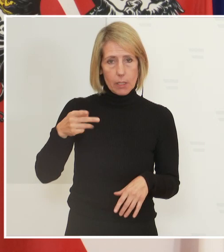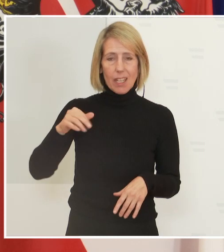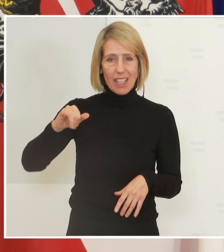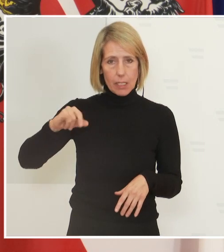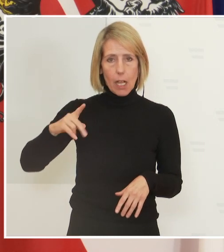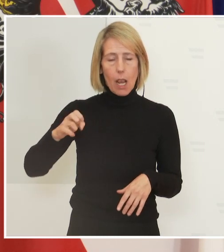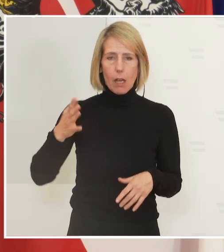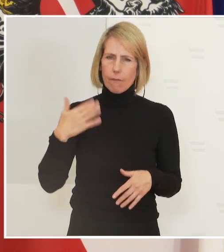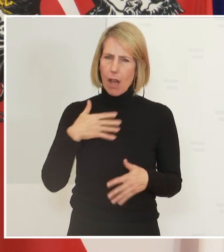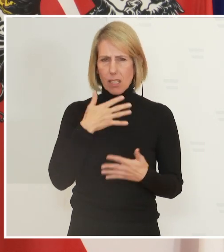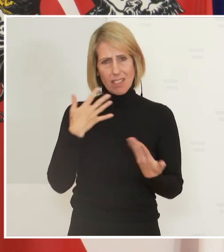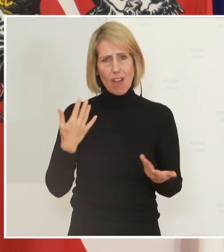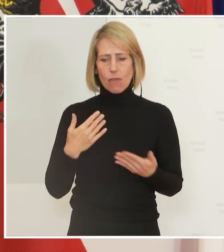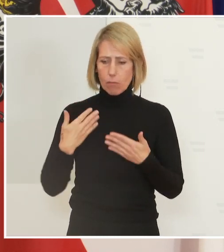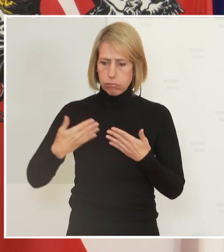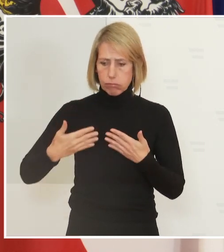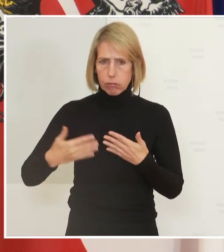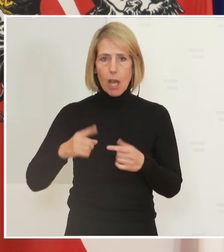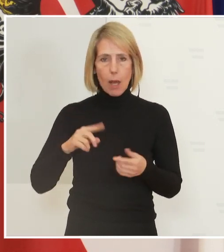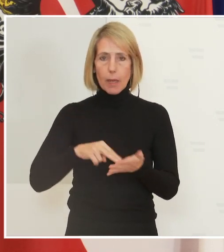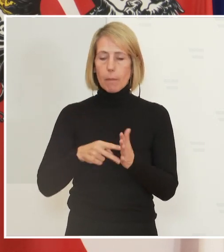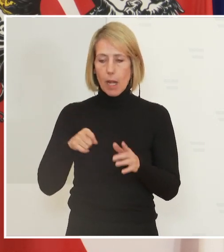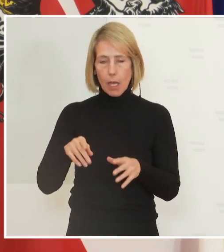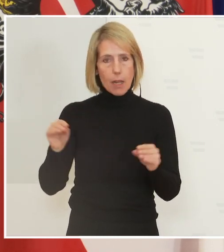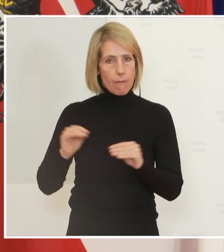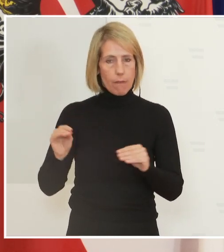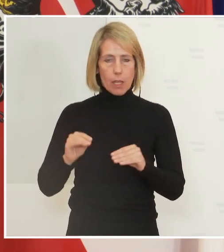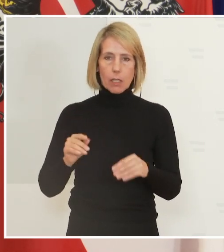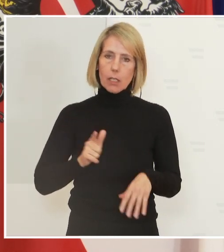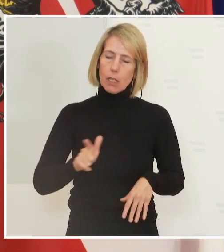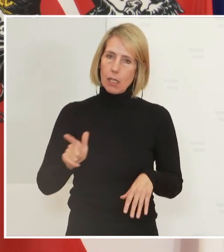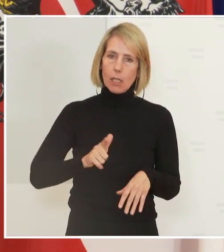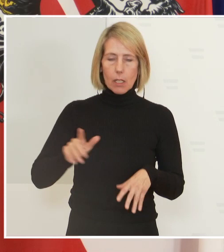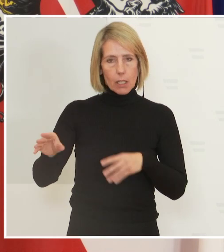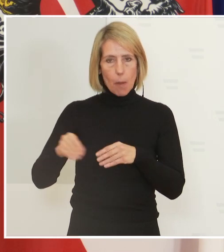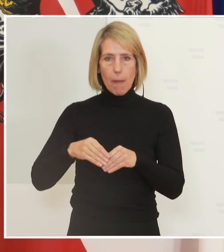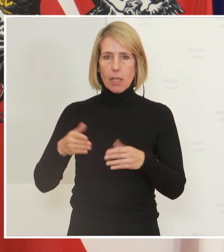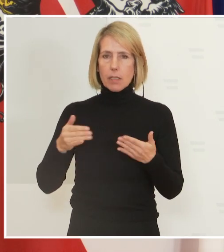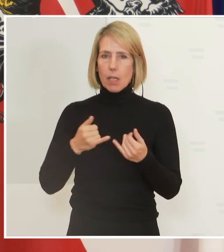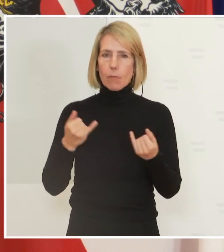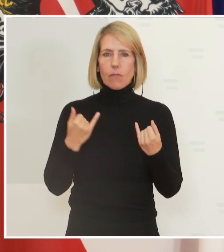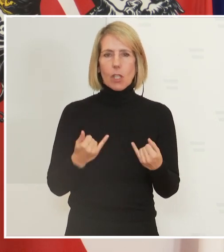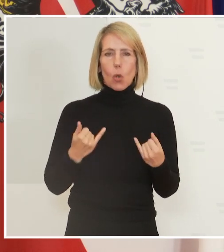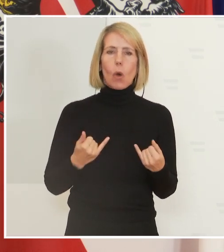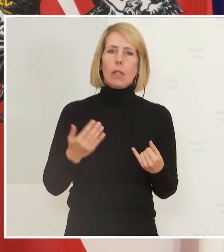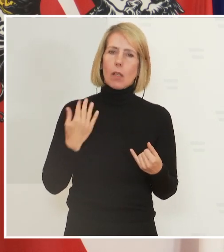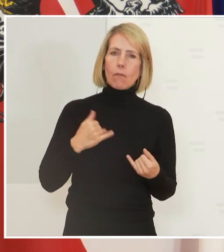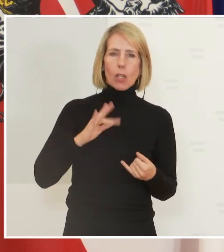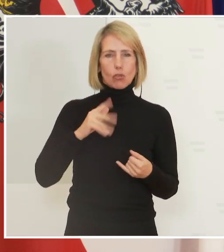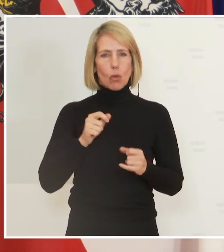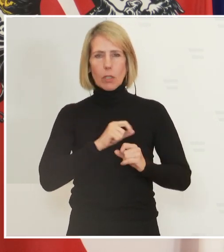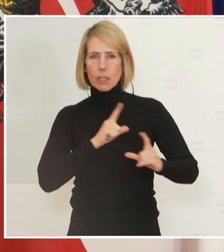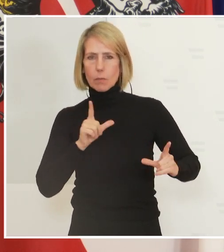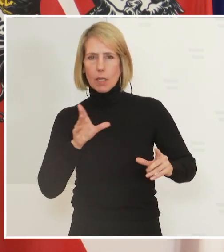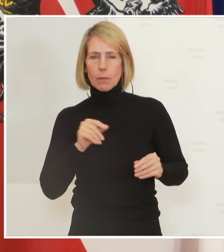doch einiges los. Ich plane das tatsächlich, weil ich auch glaube, dass wir hier gemeinsam, so wie das heute eigentlich ein sehr schönes Bild gegeben